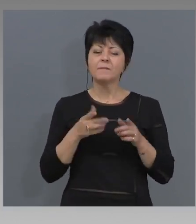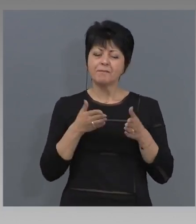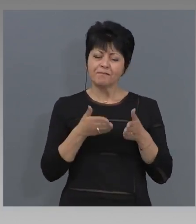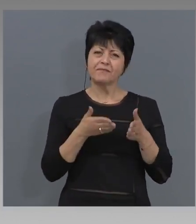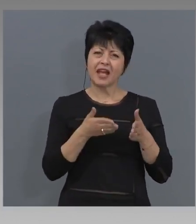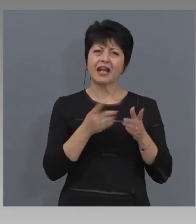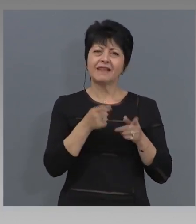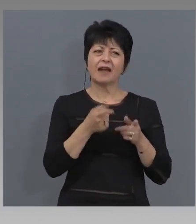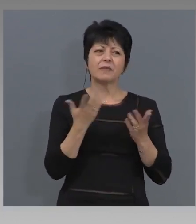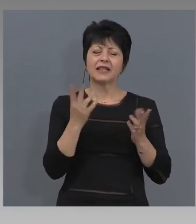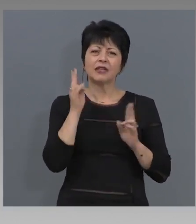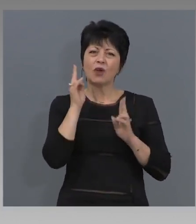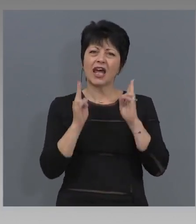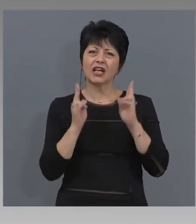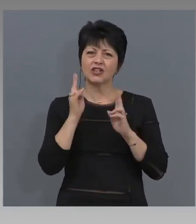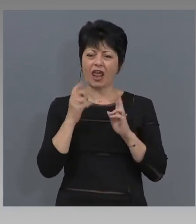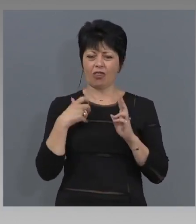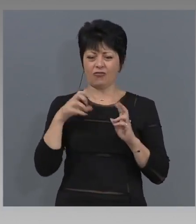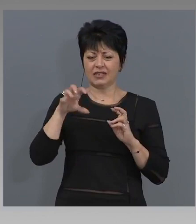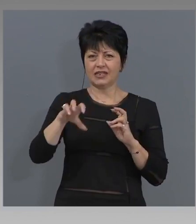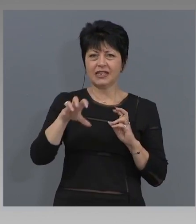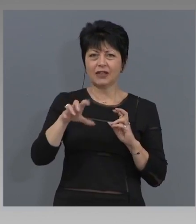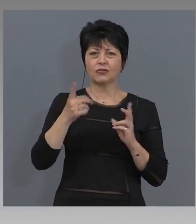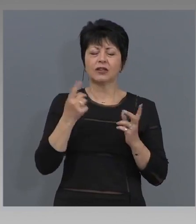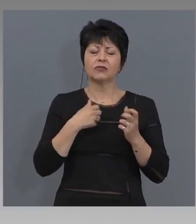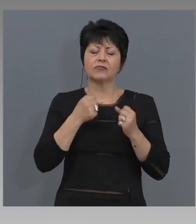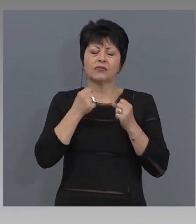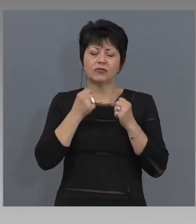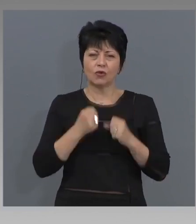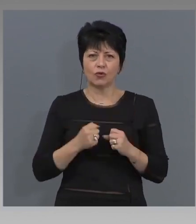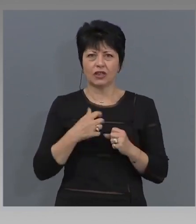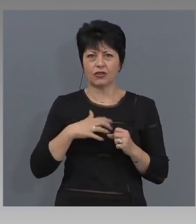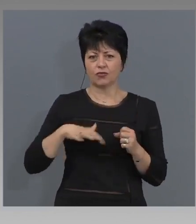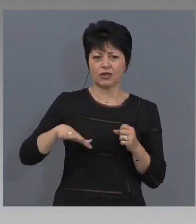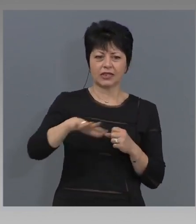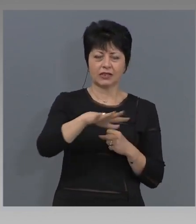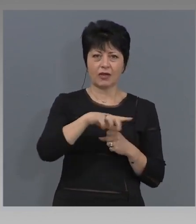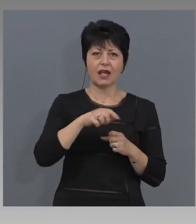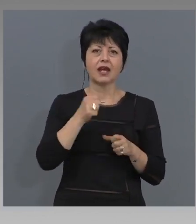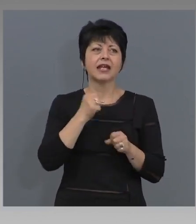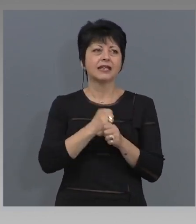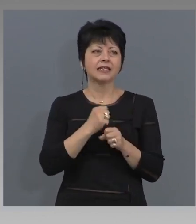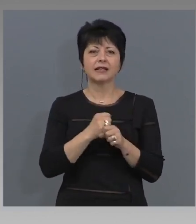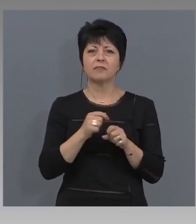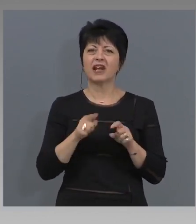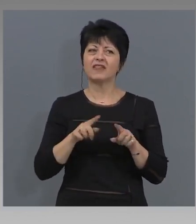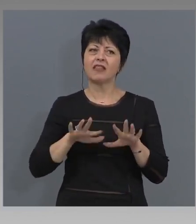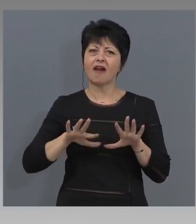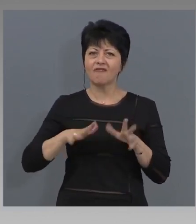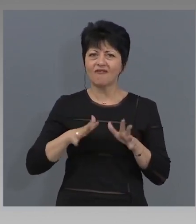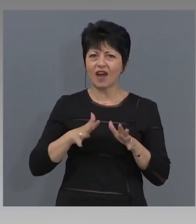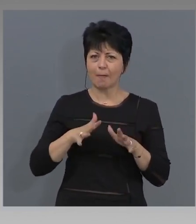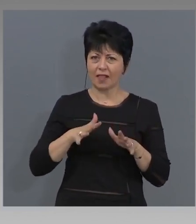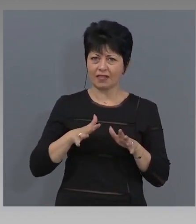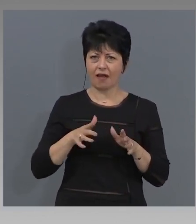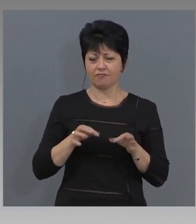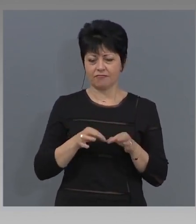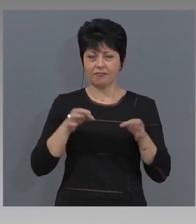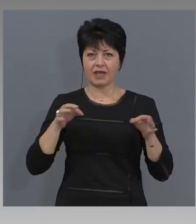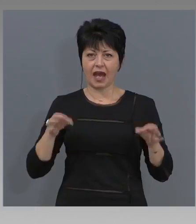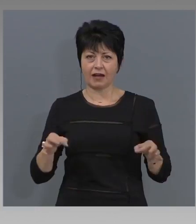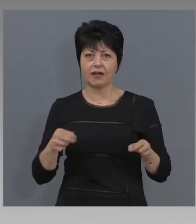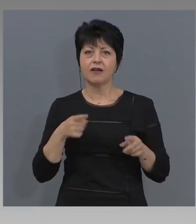където е решено, за сектора, който е в много тежко състояние, да се направи тази време на мярка. Това ще ни помогне да си направим